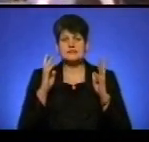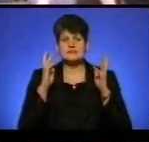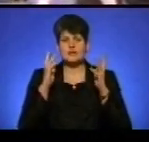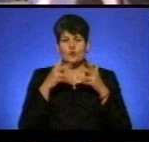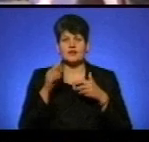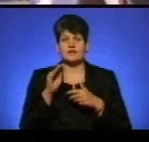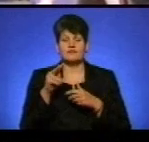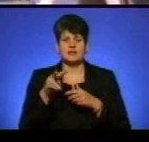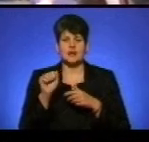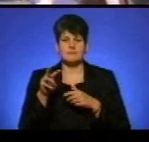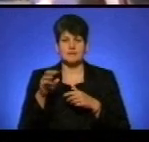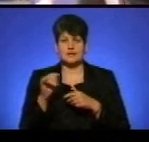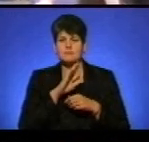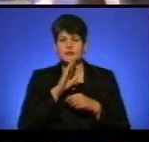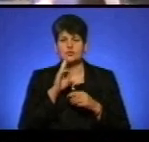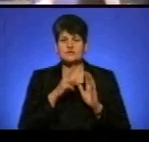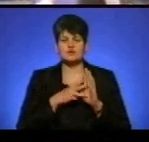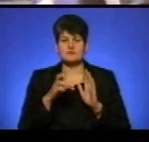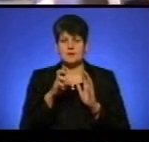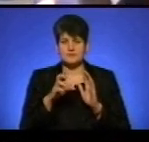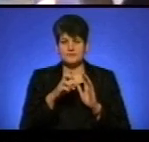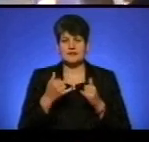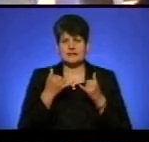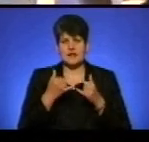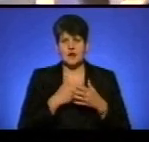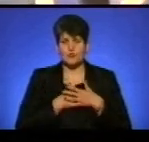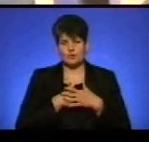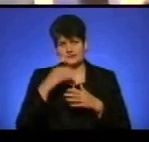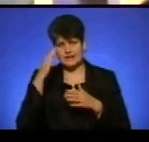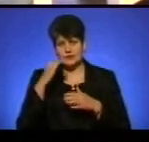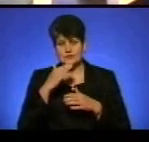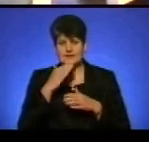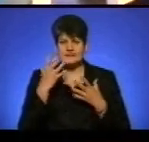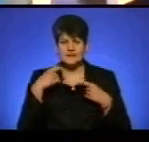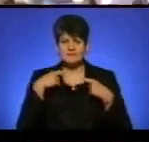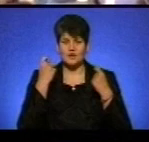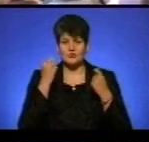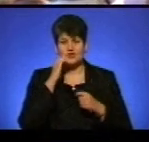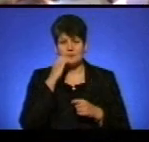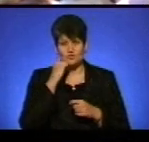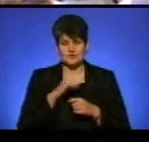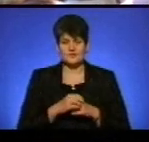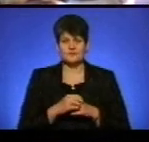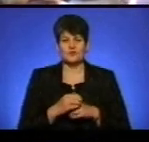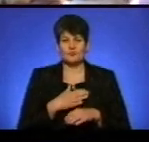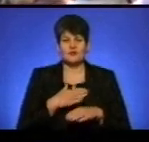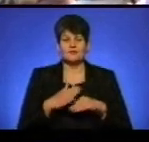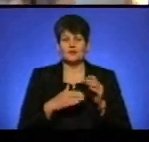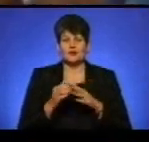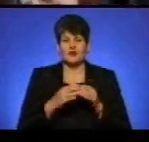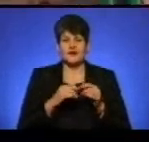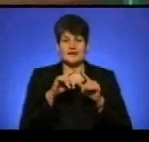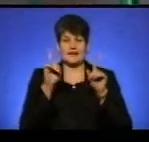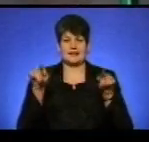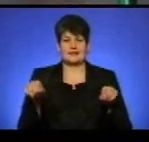фламінго», «Матусі з 8 березня», «Дням для любого татуся» і «Дням народження для бабусі». У мене в руках картина